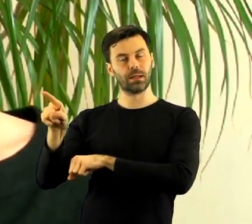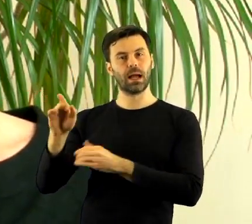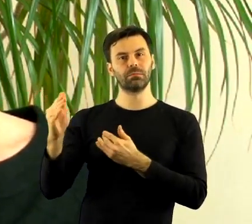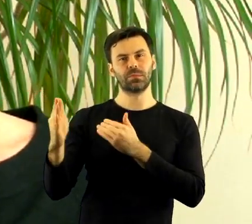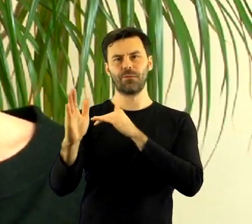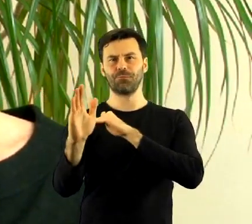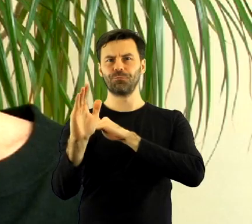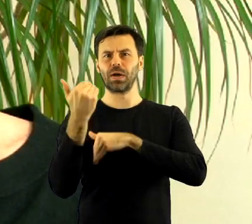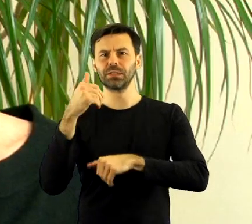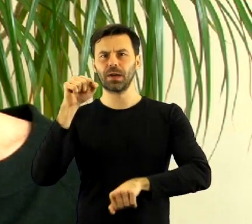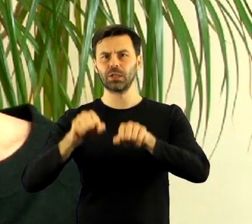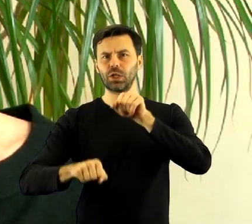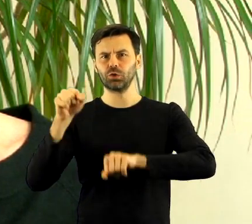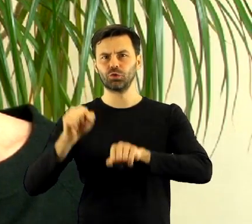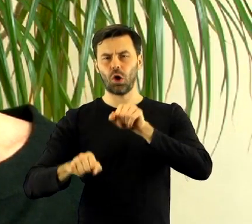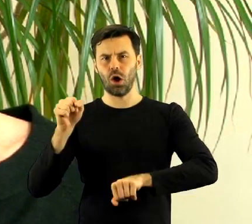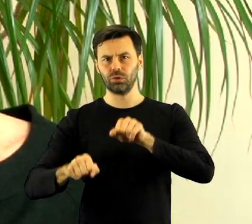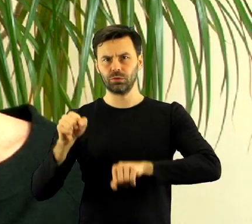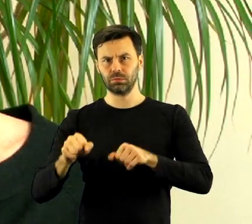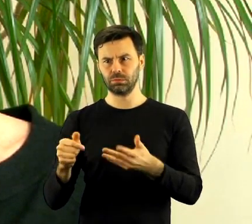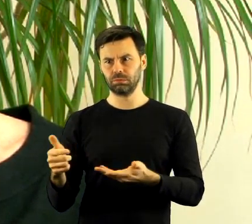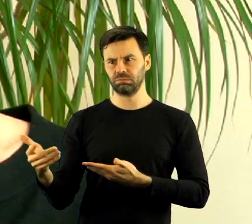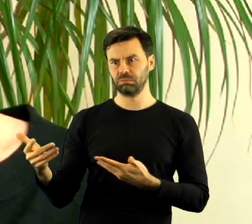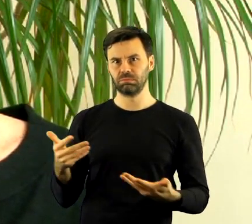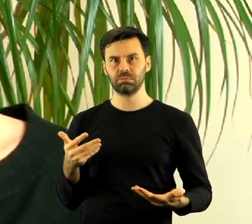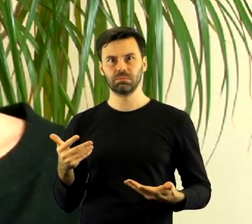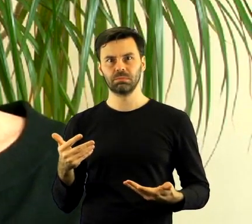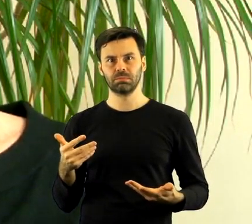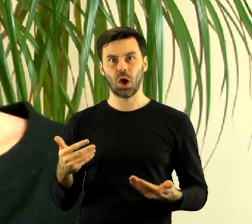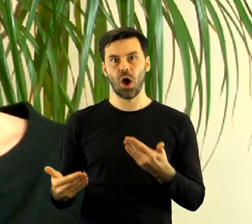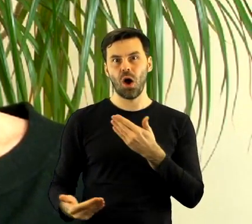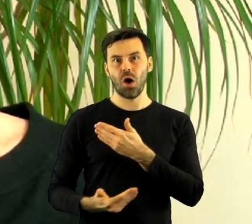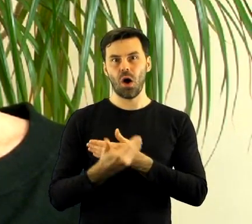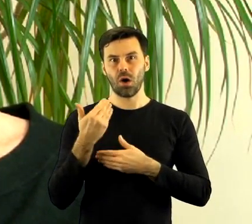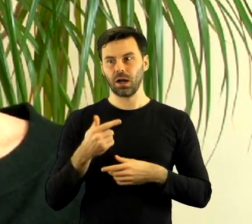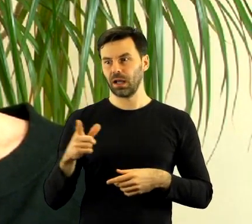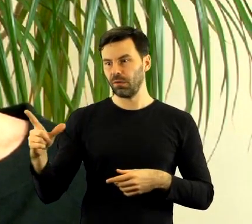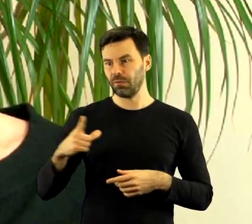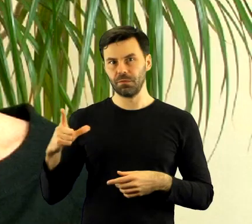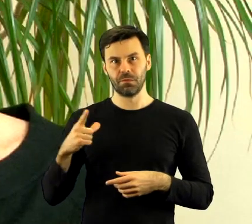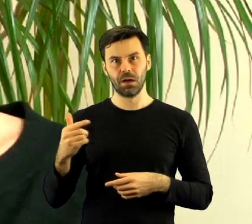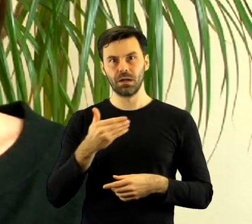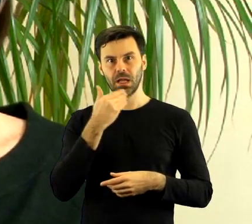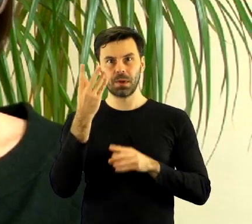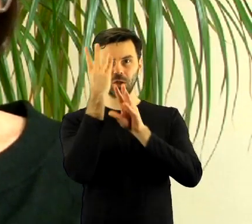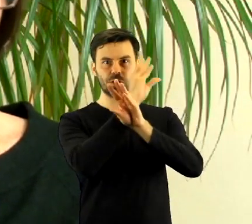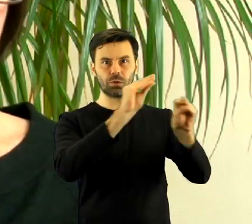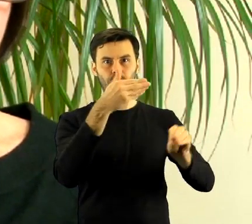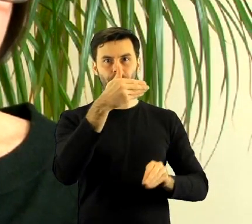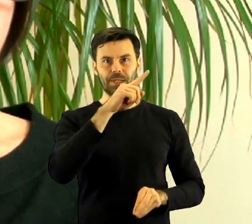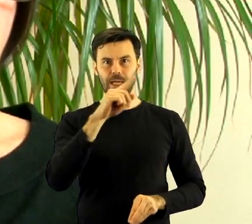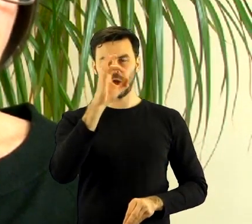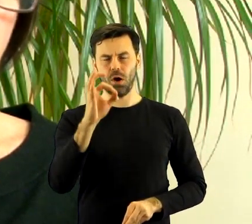z sądu po prostu wezwanie, że naruszyłyśmy dobre imię MZO.